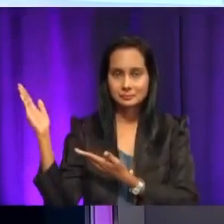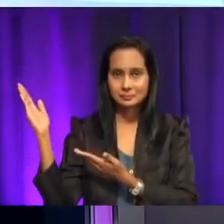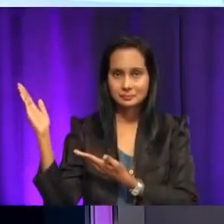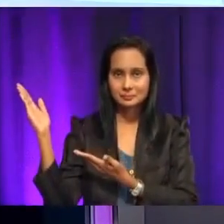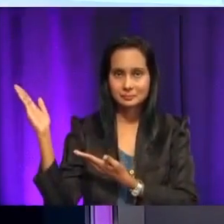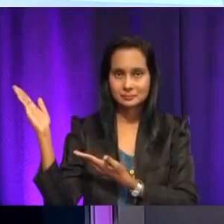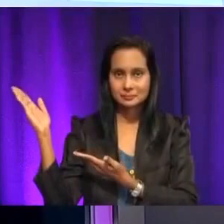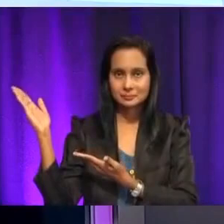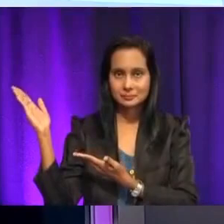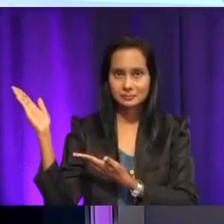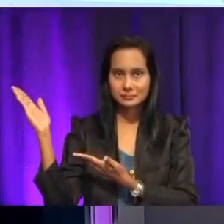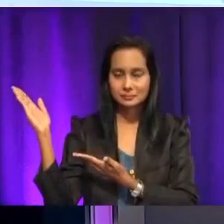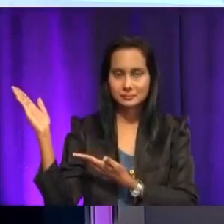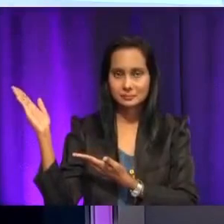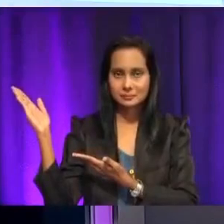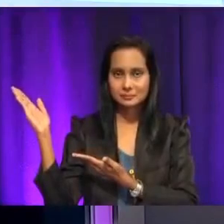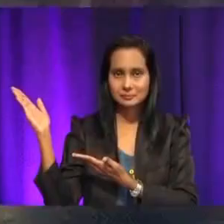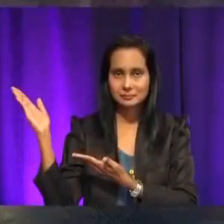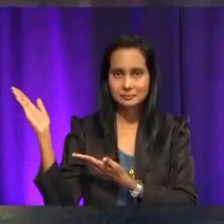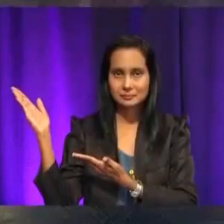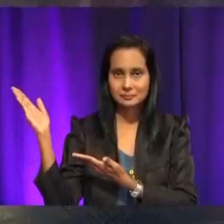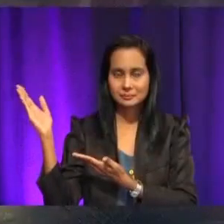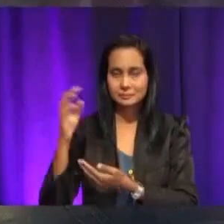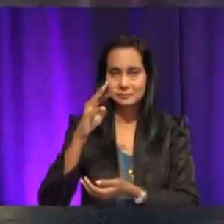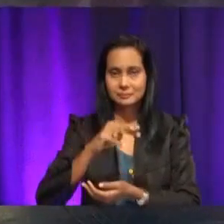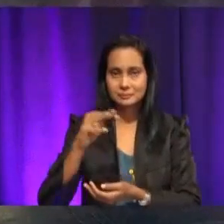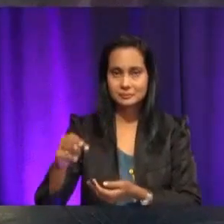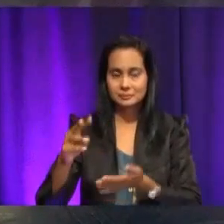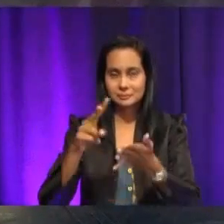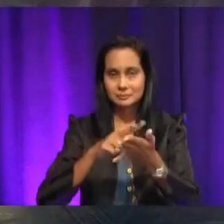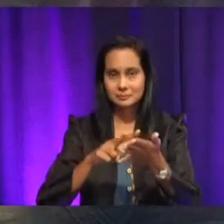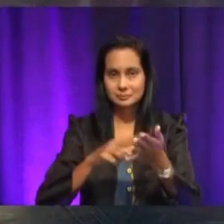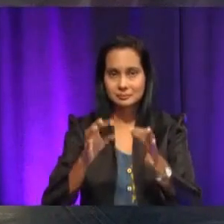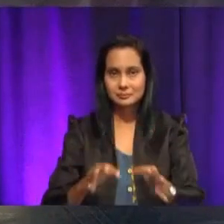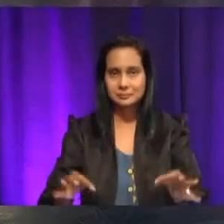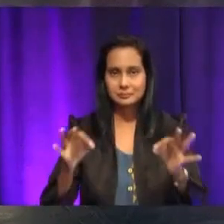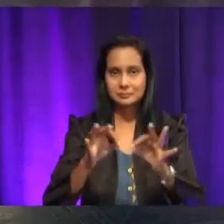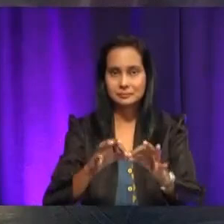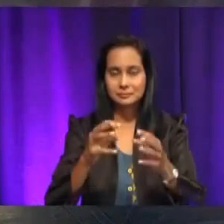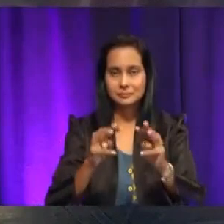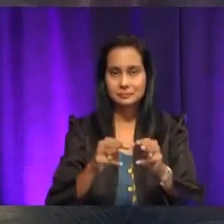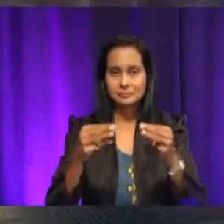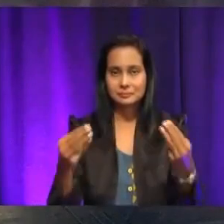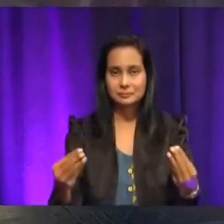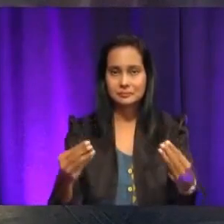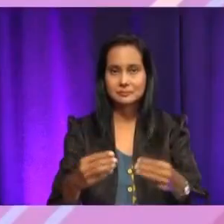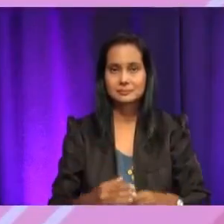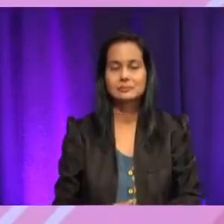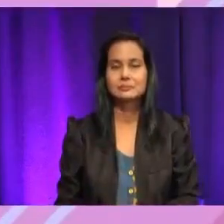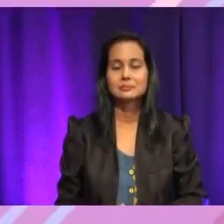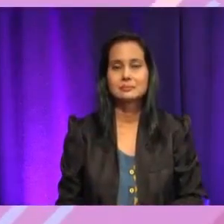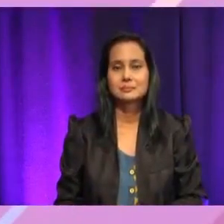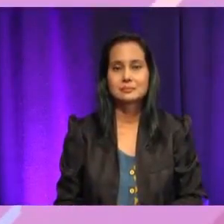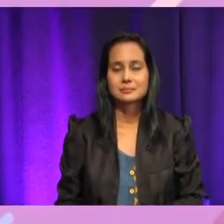pengguna. Cikgu nak minta seorang murid untuk membacakan kepentingan manual ini. Okey, Adik Izara dah angkat tangan tu.